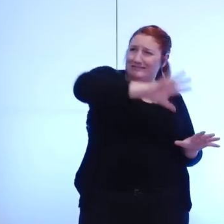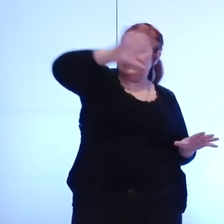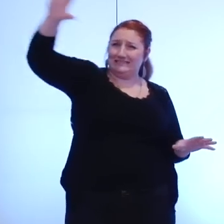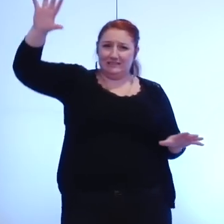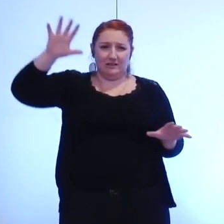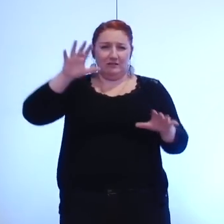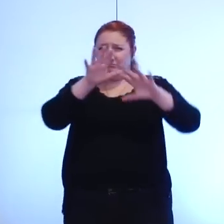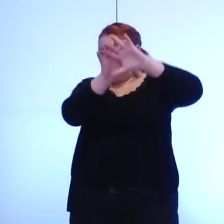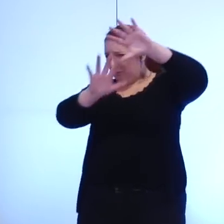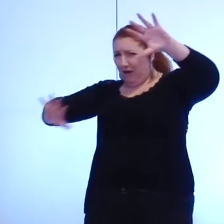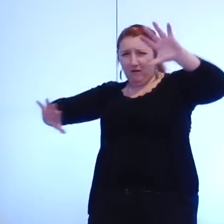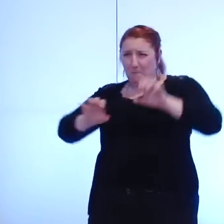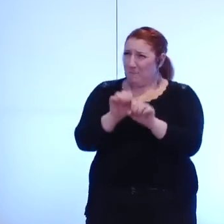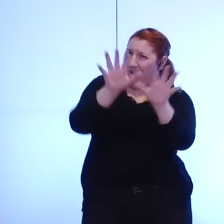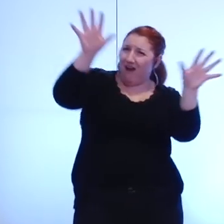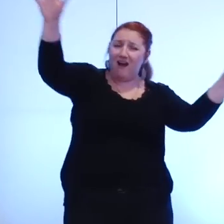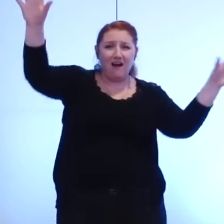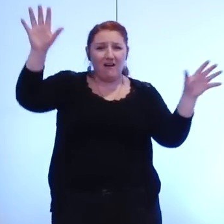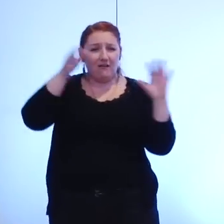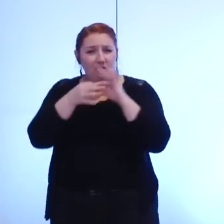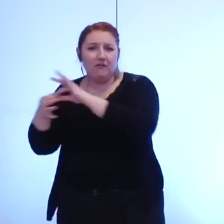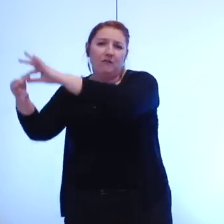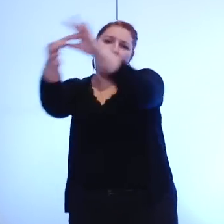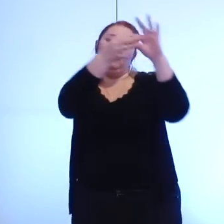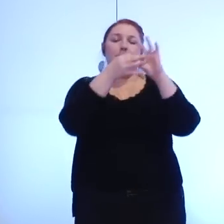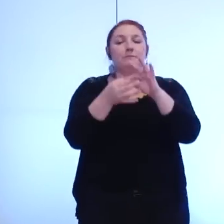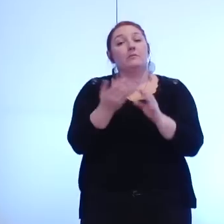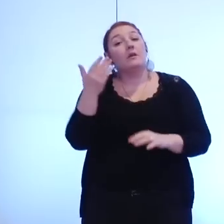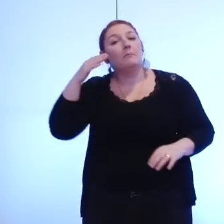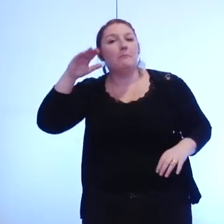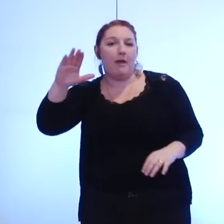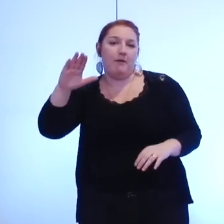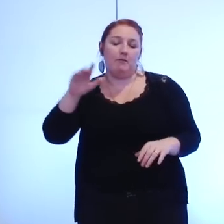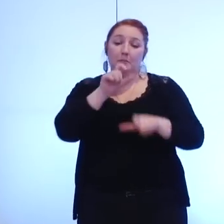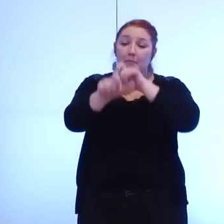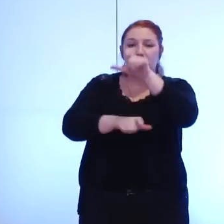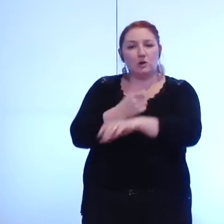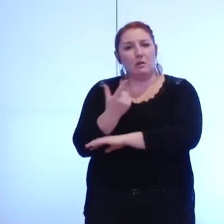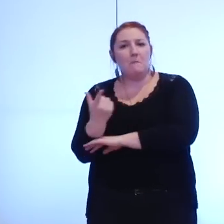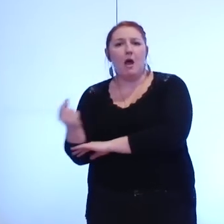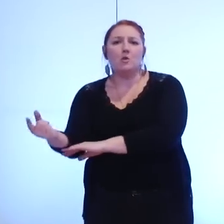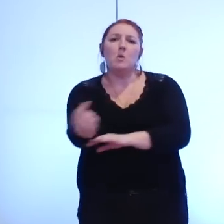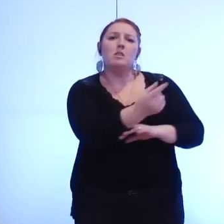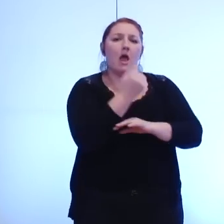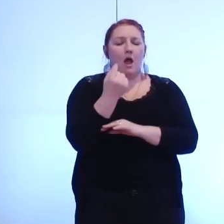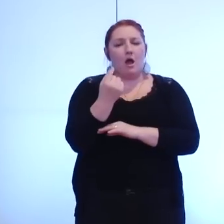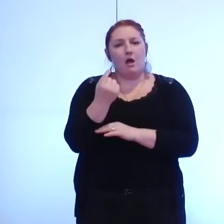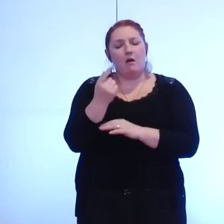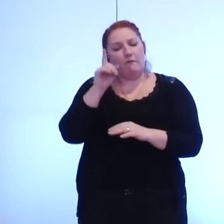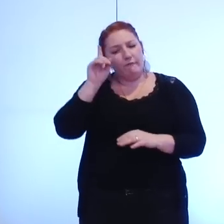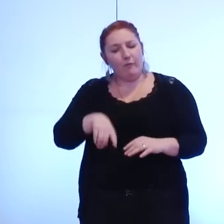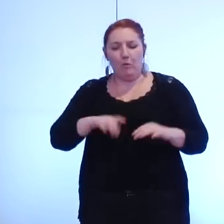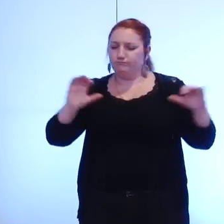à Volnavet mais encore faudrait-il que les partenaires concernés s'unissent pour créer un